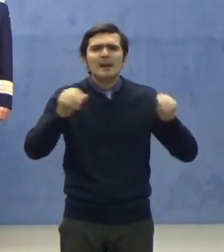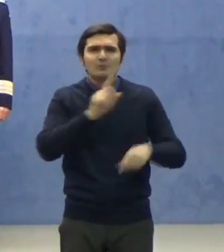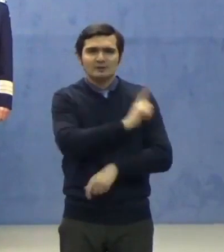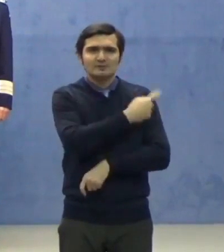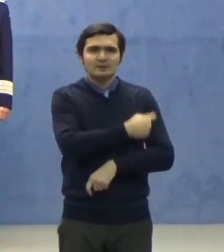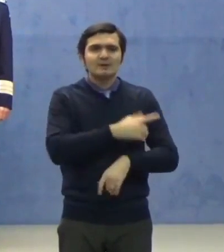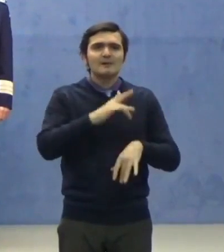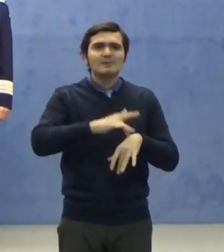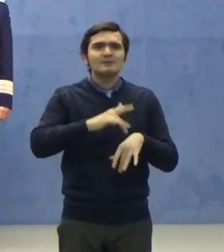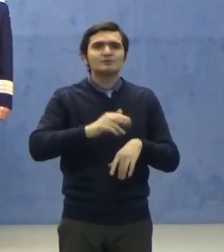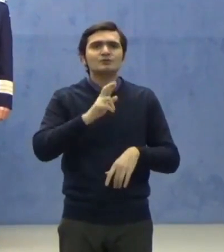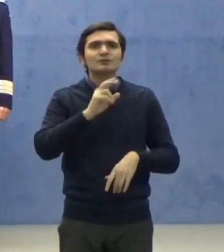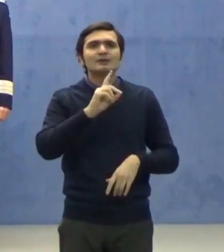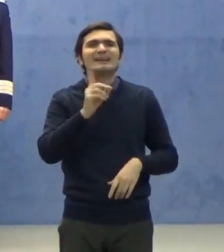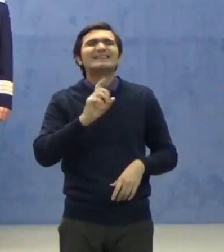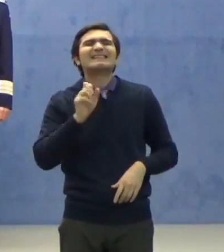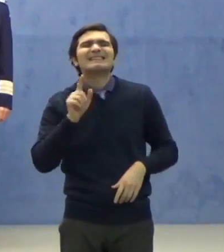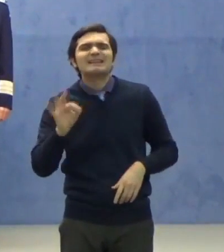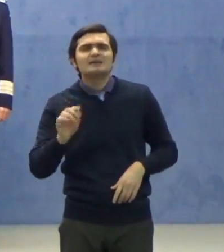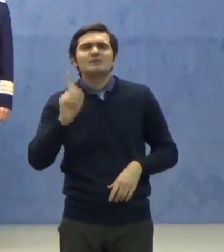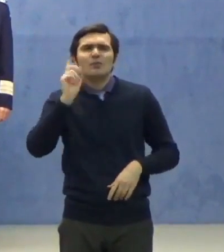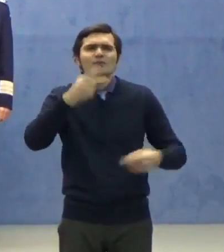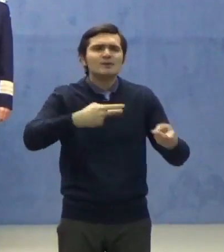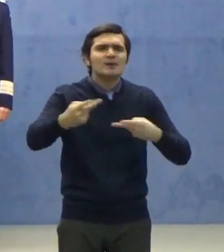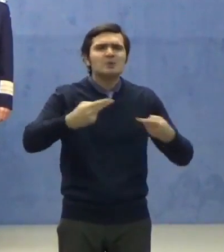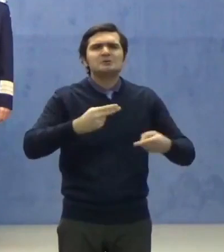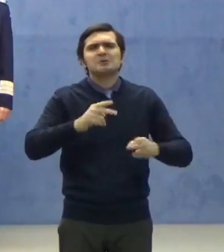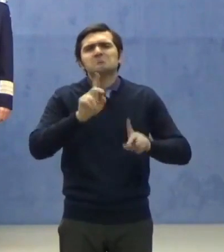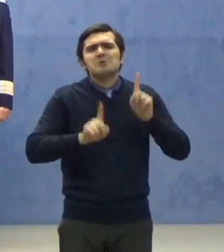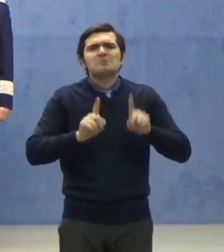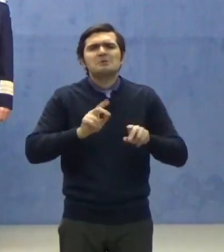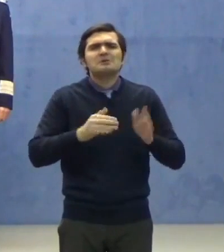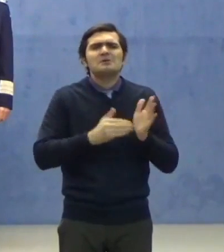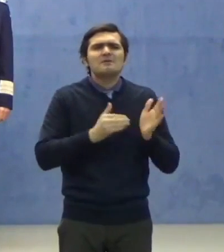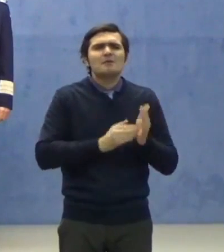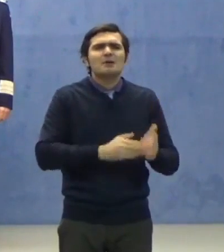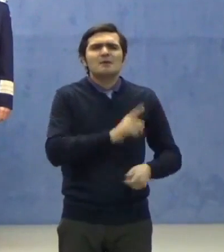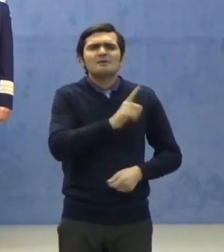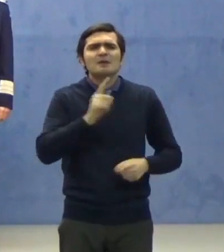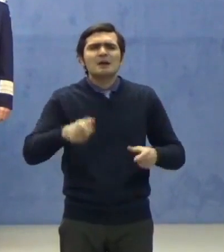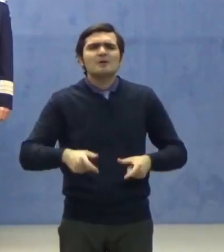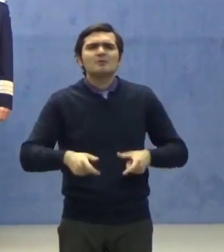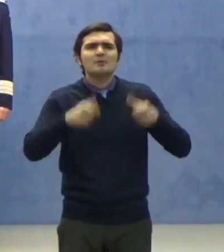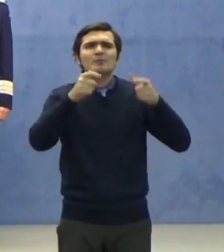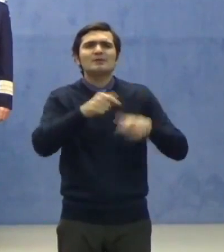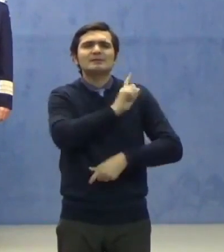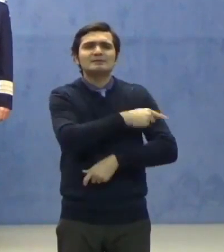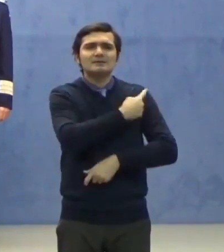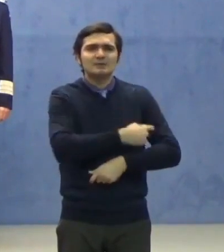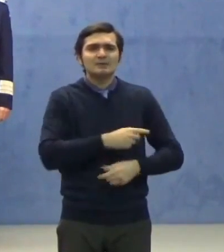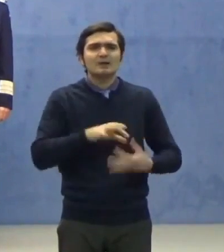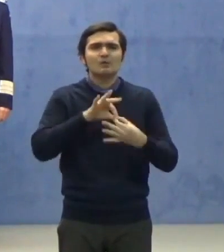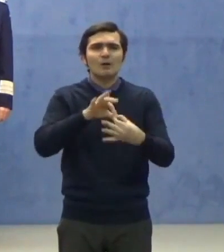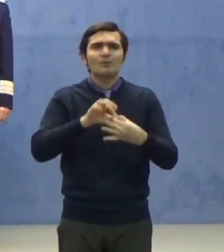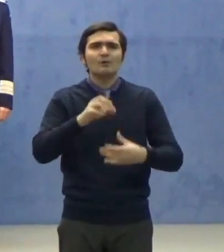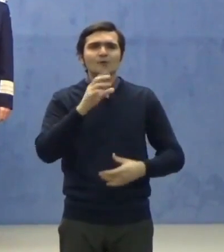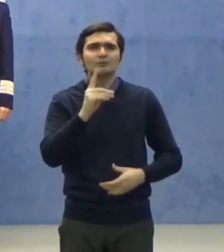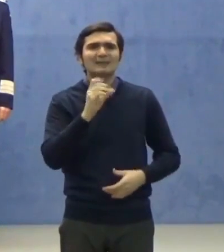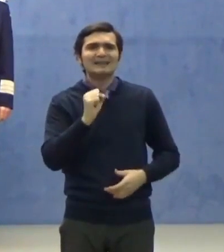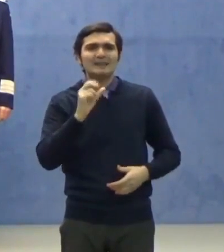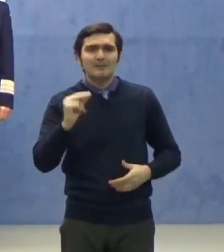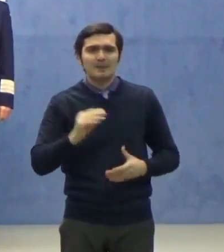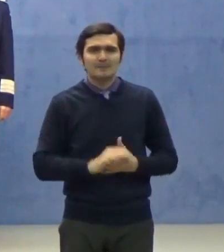repartizați în funcție de nevoile fiecare unități spitalicești în colaborare cu direcțiile de sănătate publică. Programul de